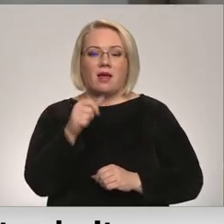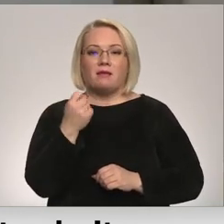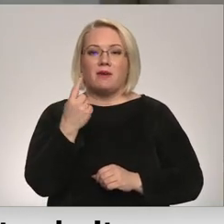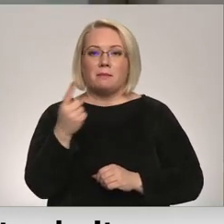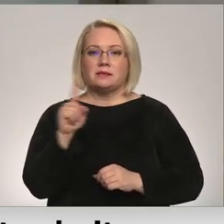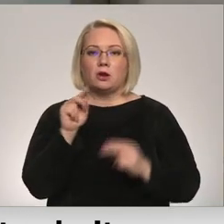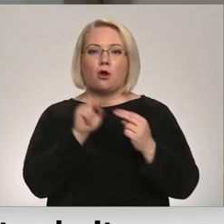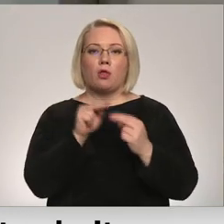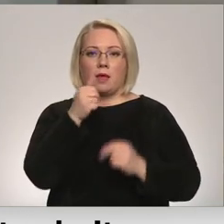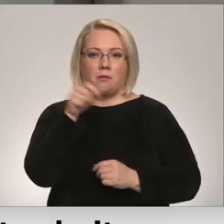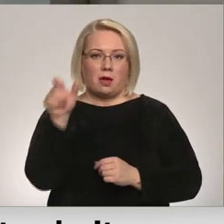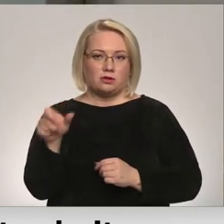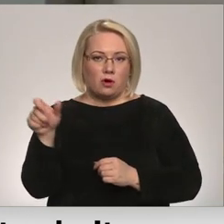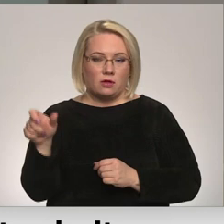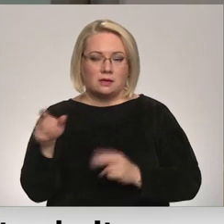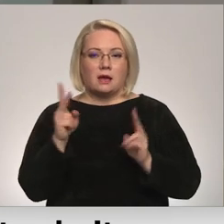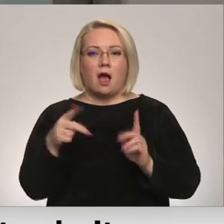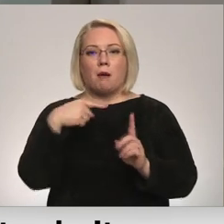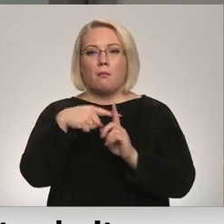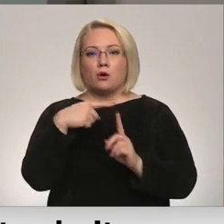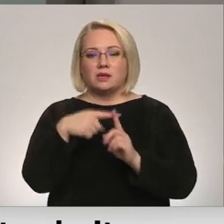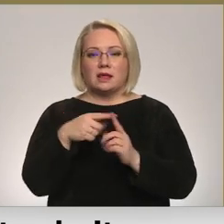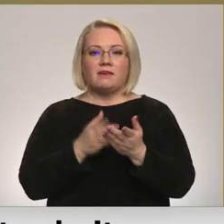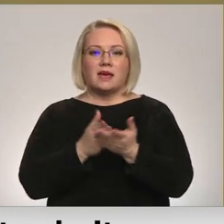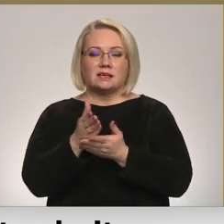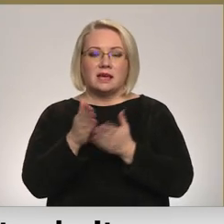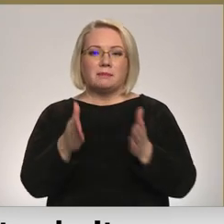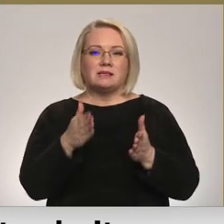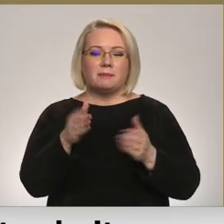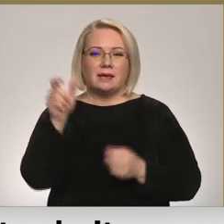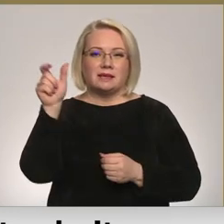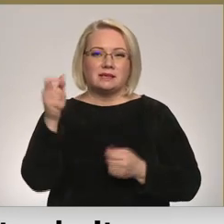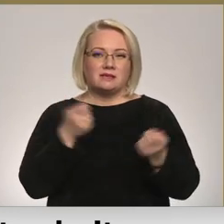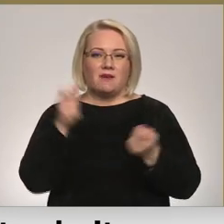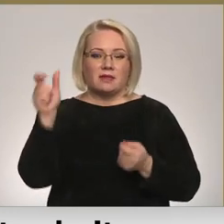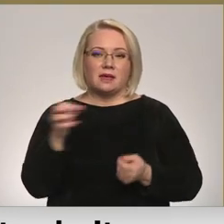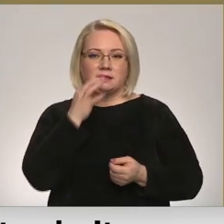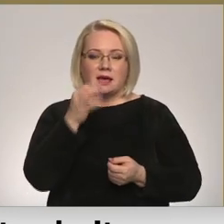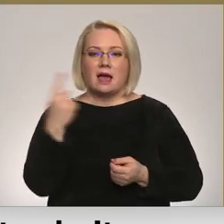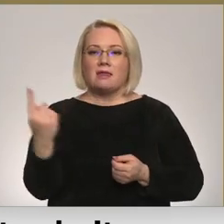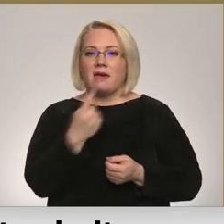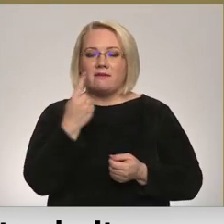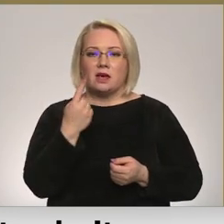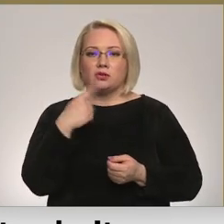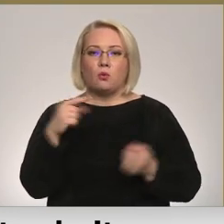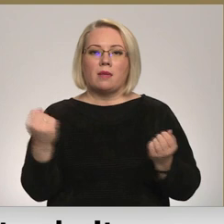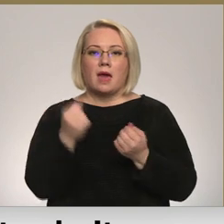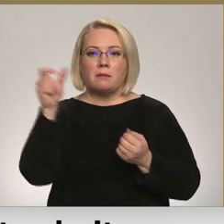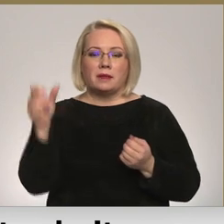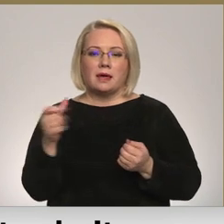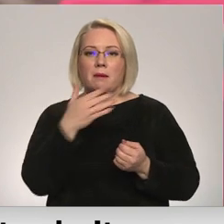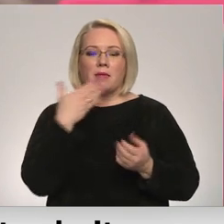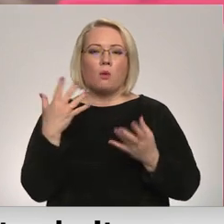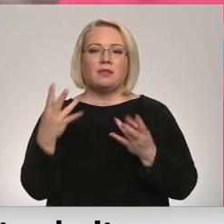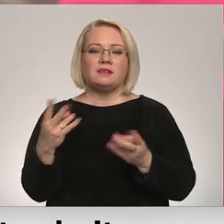ir kontaktpersonas. Kā pozitīvi iezīma slimnīcas vadītājas min, ka neviens no darbiniekiem nav inficējies savā darba vietā.